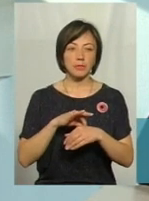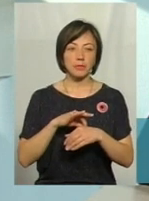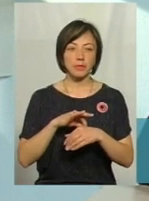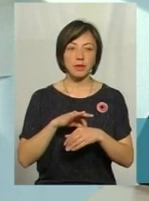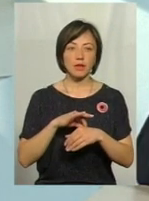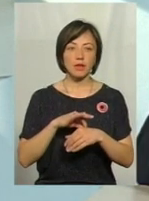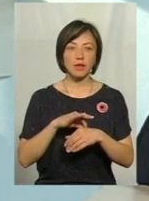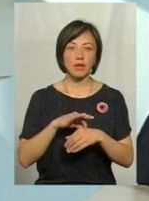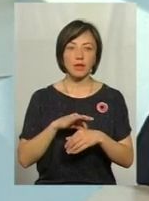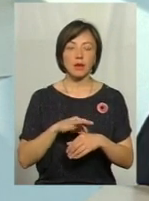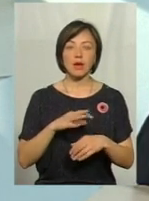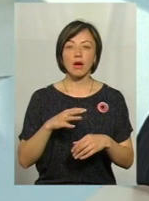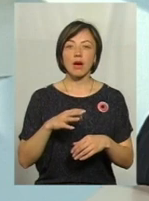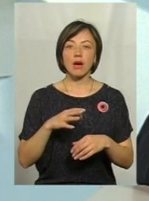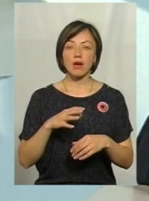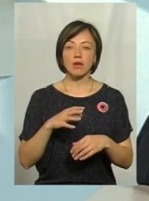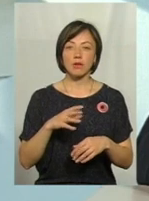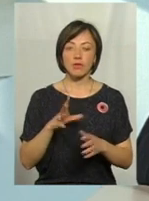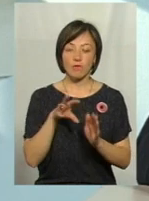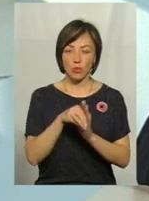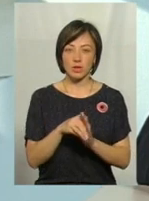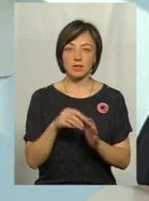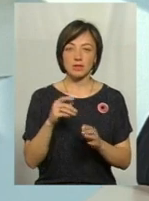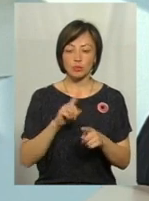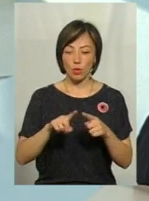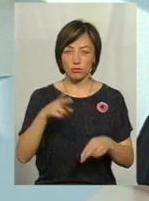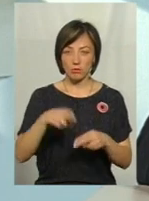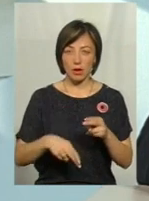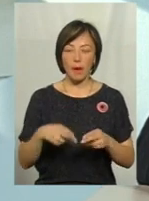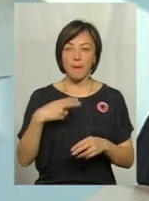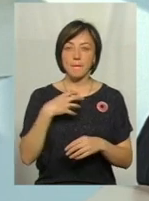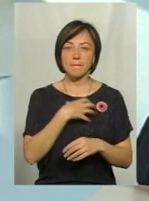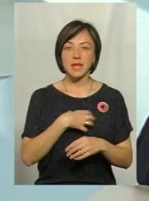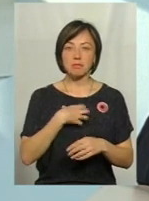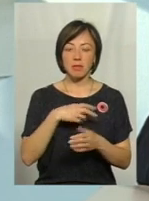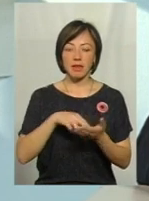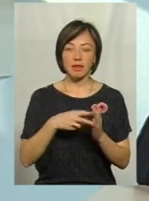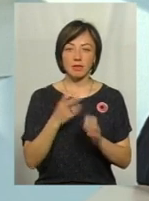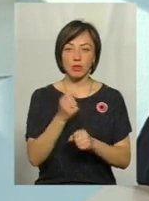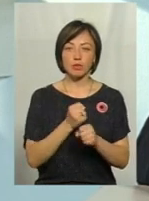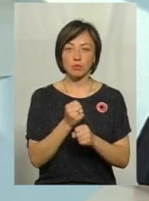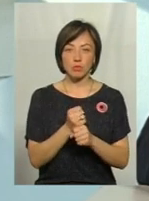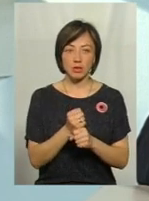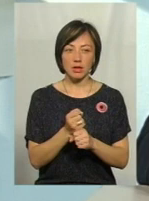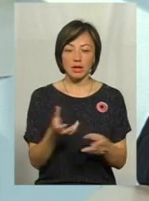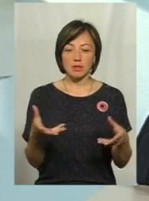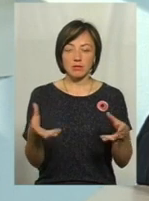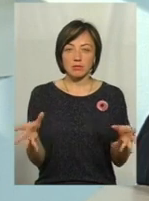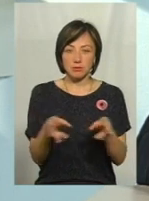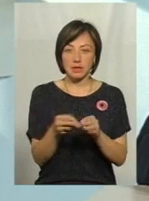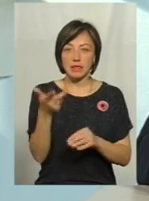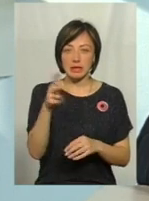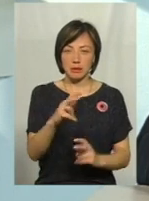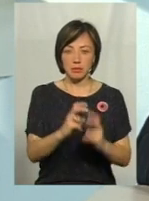одна із таких перспективних розробок, це також в рамках кооперації, там три підприємства задіяні, це